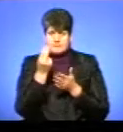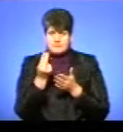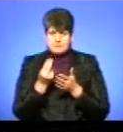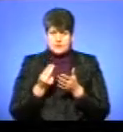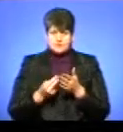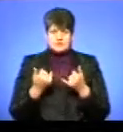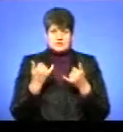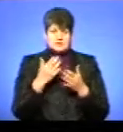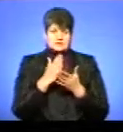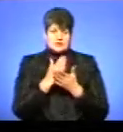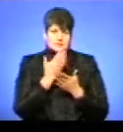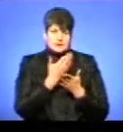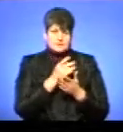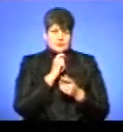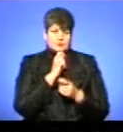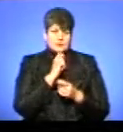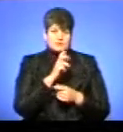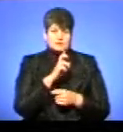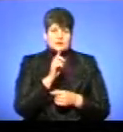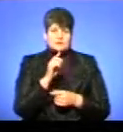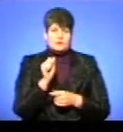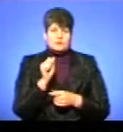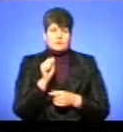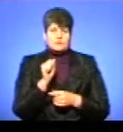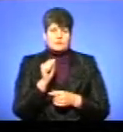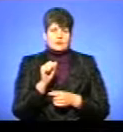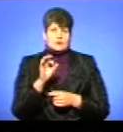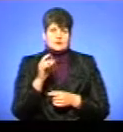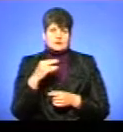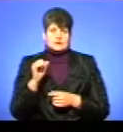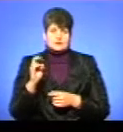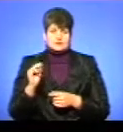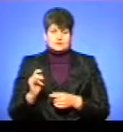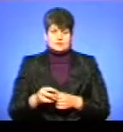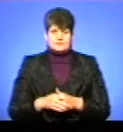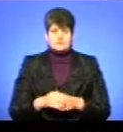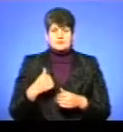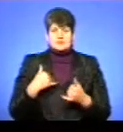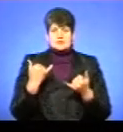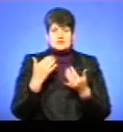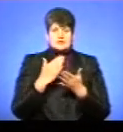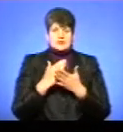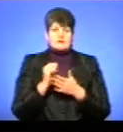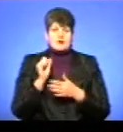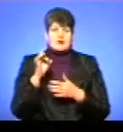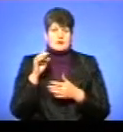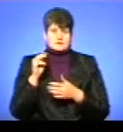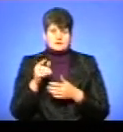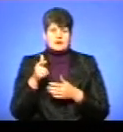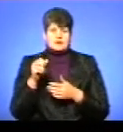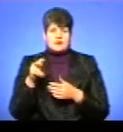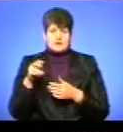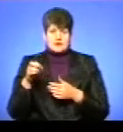Музика Богдан Боденчук. Він з нами на прямому зв'язку. Ми знаходимося в арт-галереї, де відбуватиметься